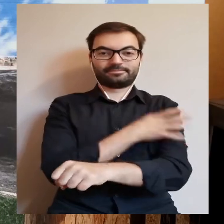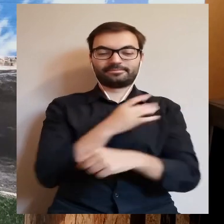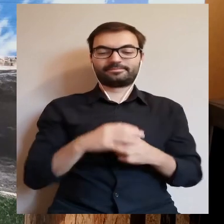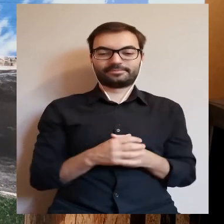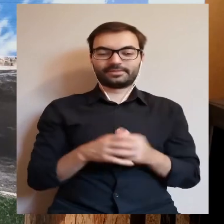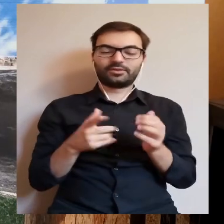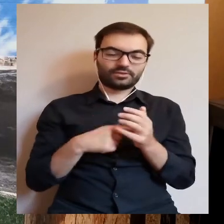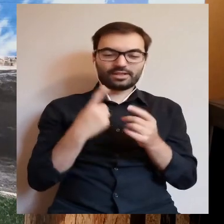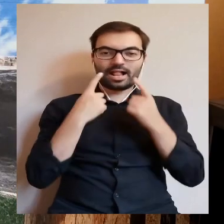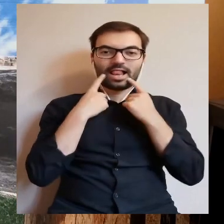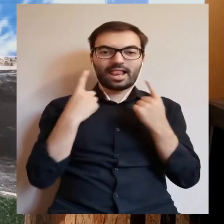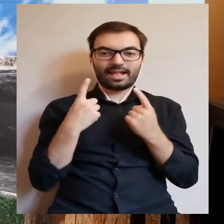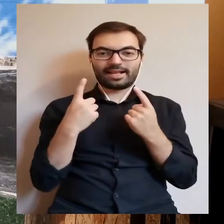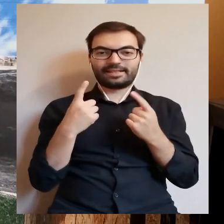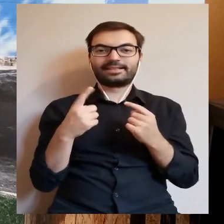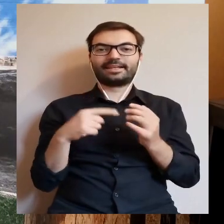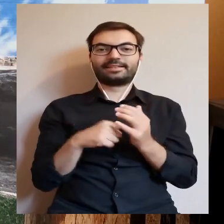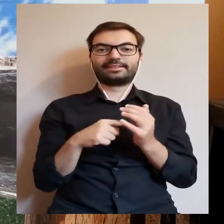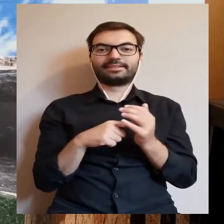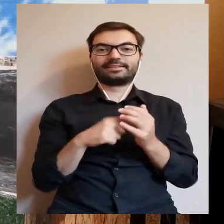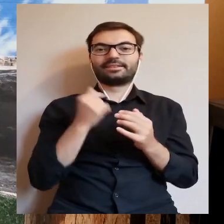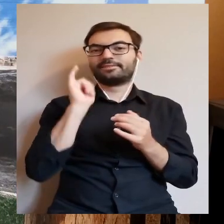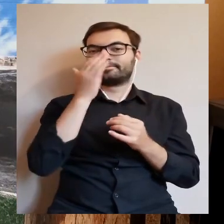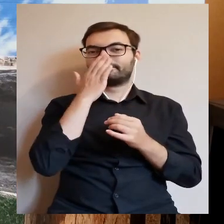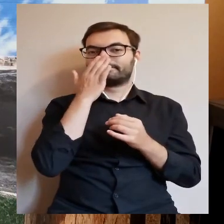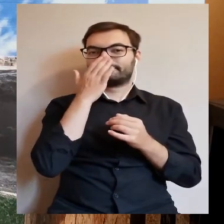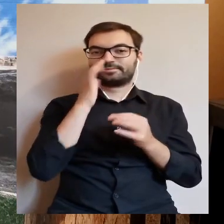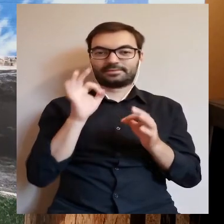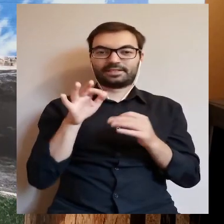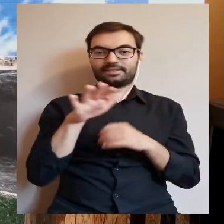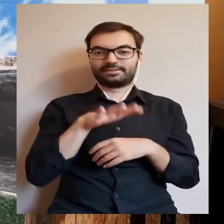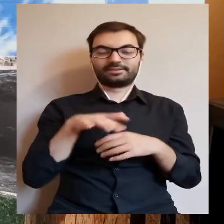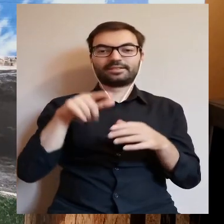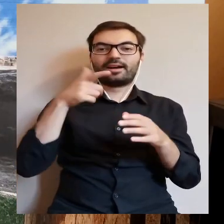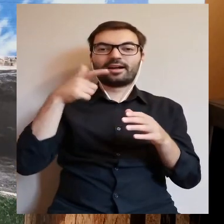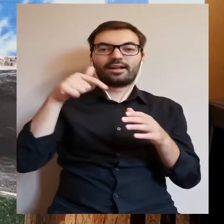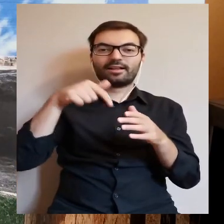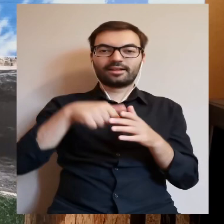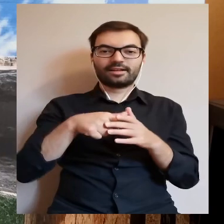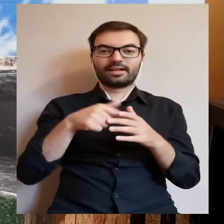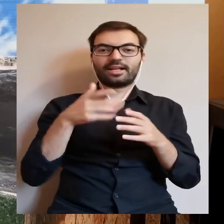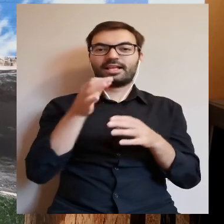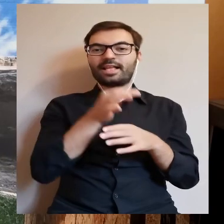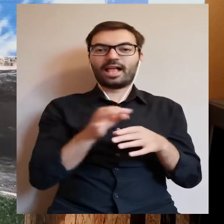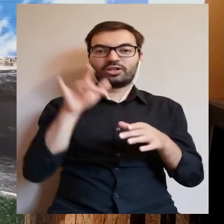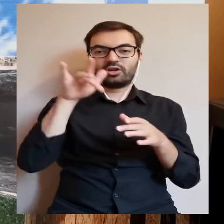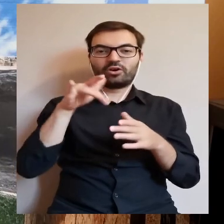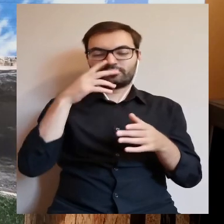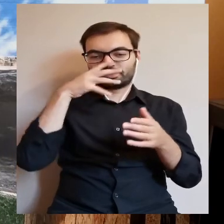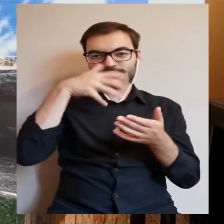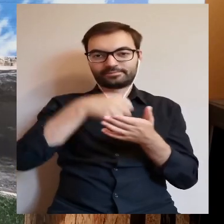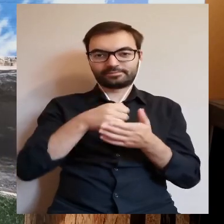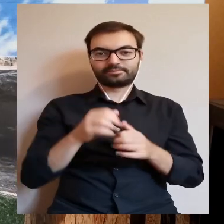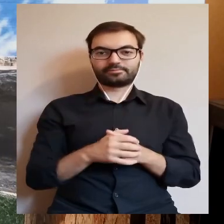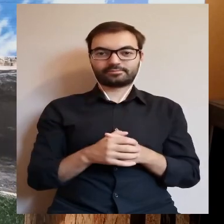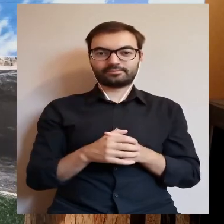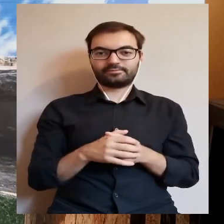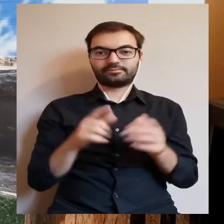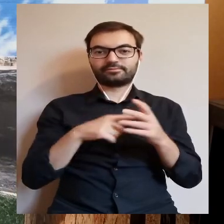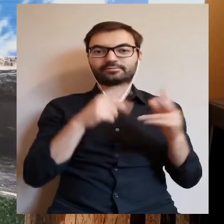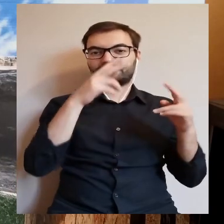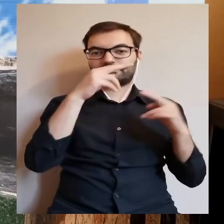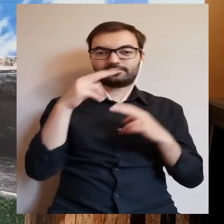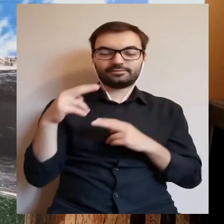jedna z wersji legendy o tym, co znajduje się obecnie na dnie jeziora Kocioł. Te piękne